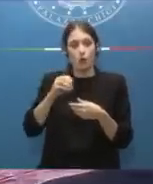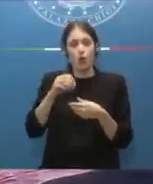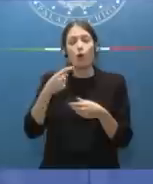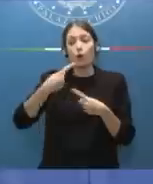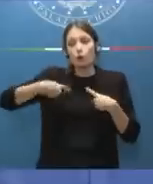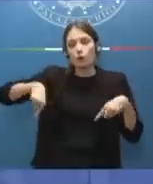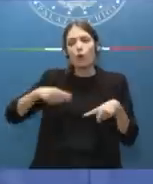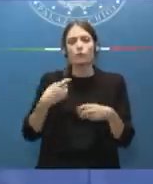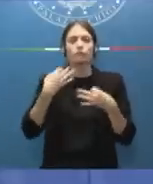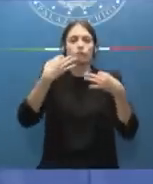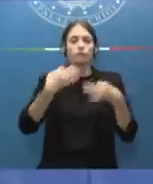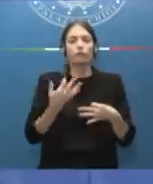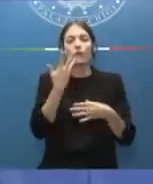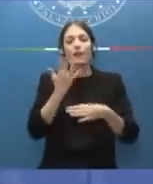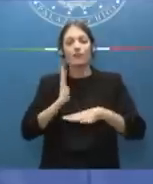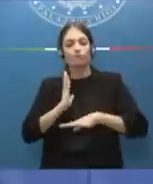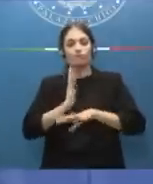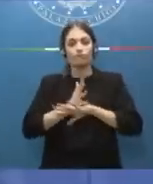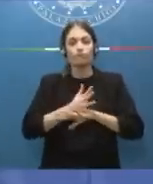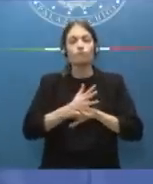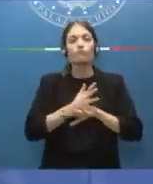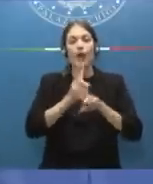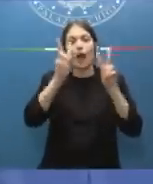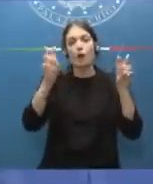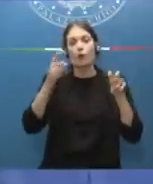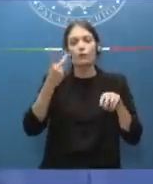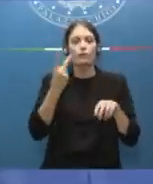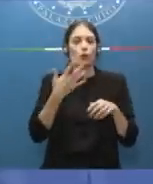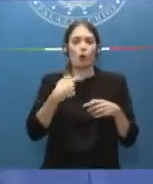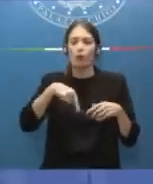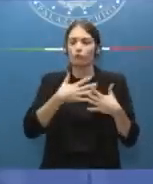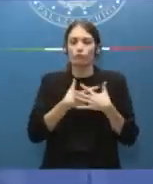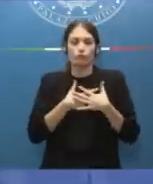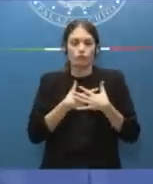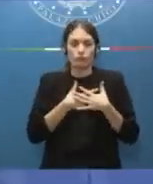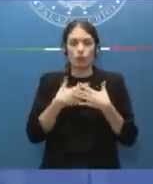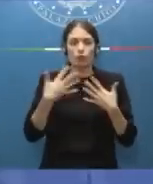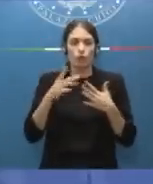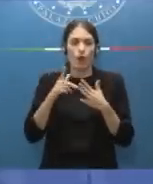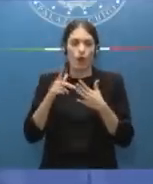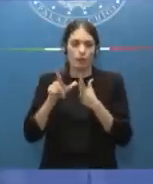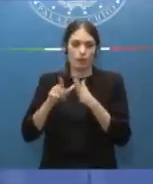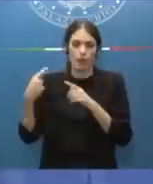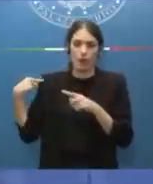deciso di intervenire su una materia che ci sta particolarmente a cuore da diverso tempo,